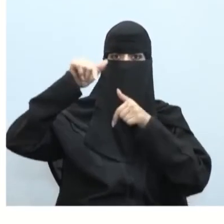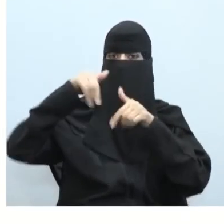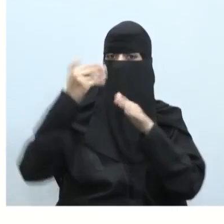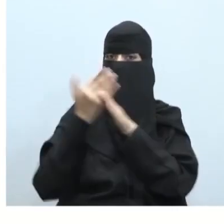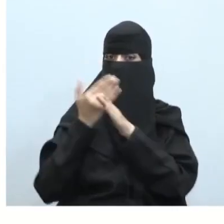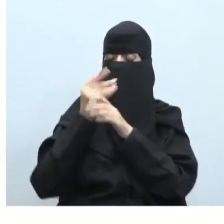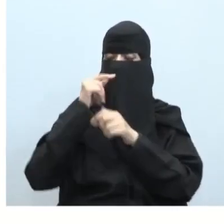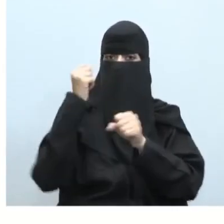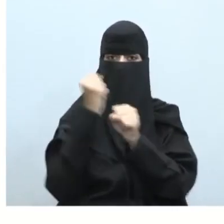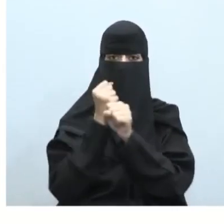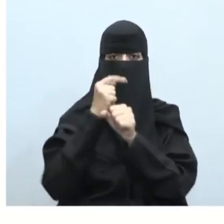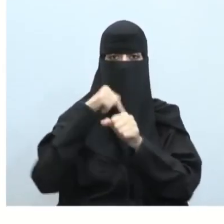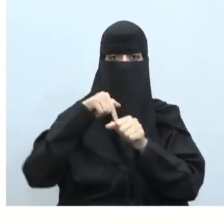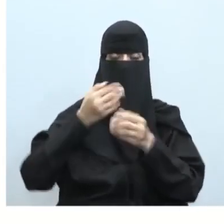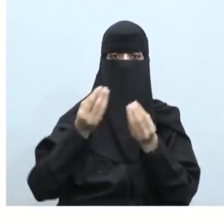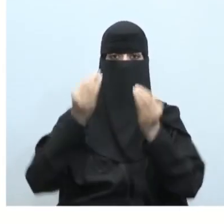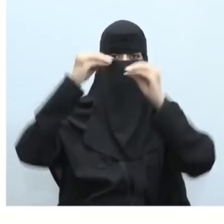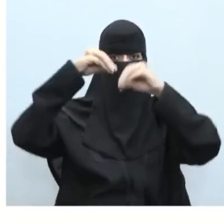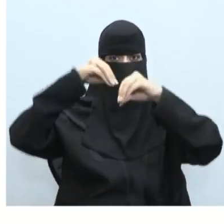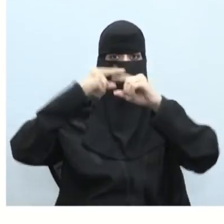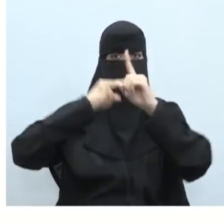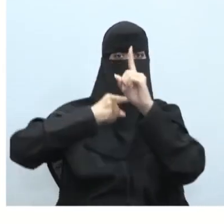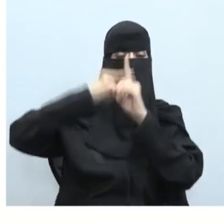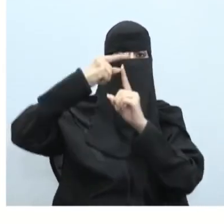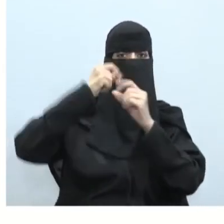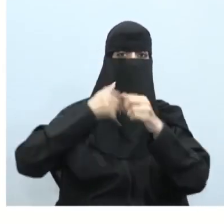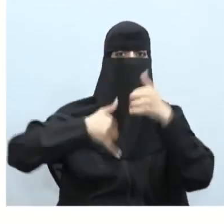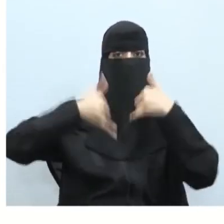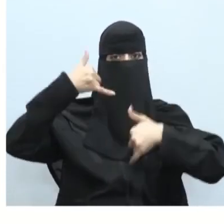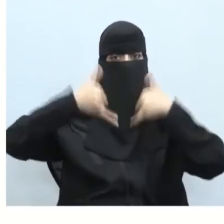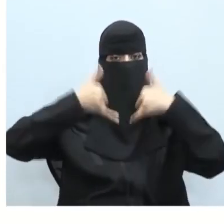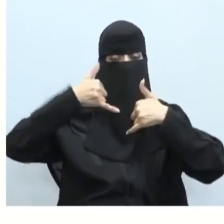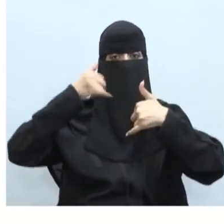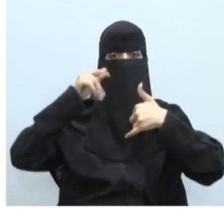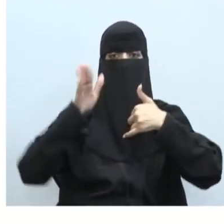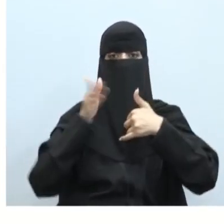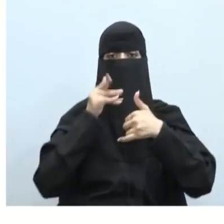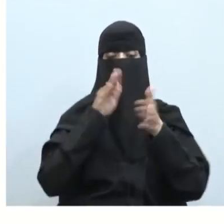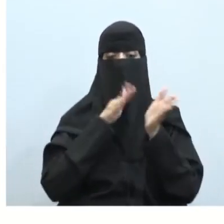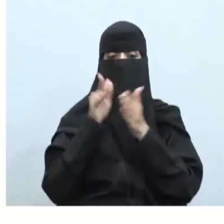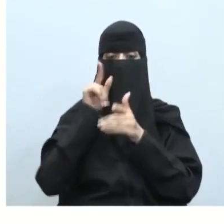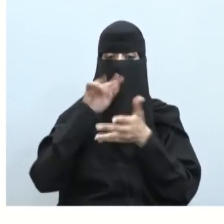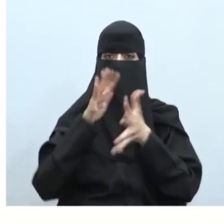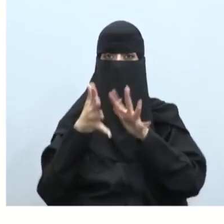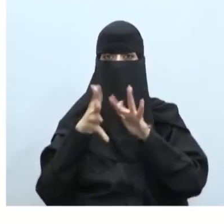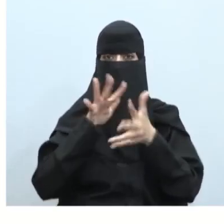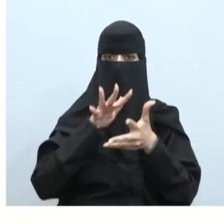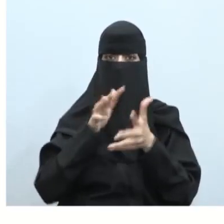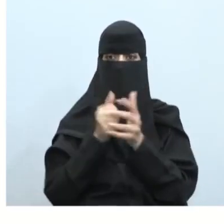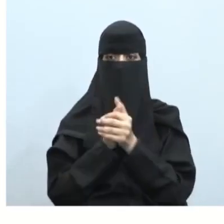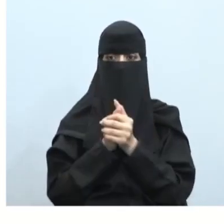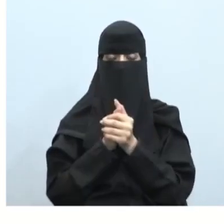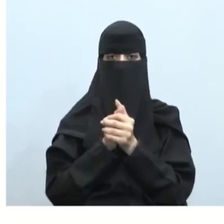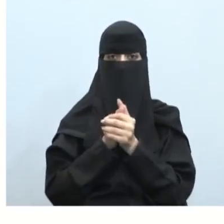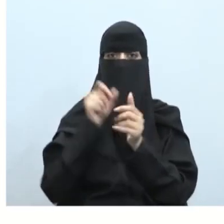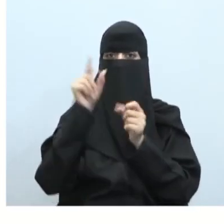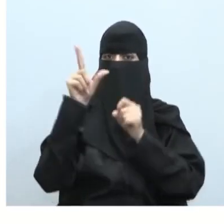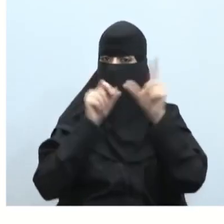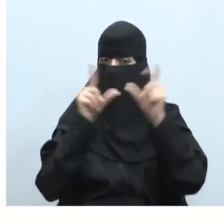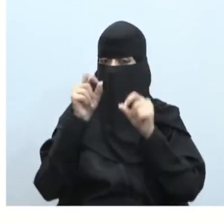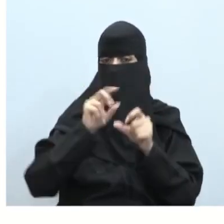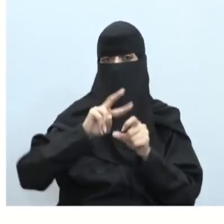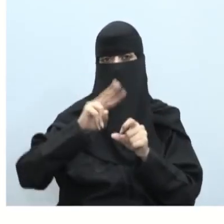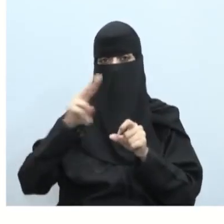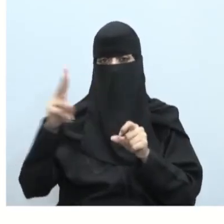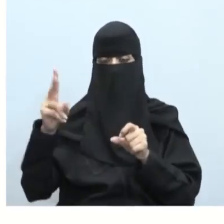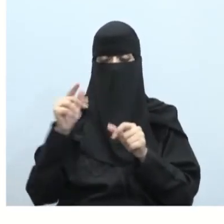يعمل على كفاءة زيادة كفاءة الاتصالات سواء كانت الإنترنت وغيرها